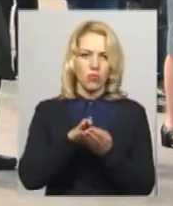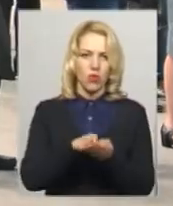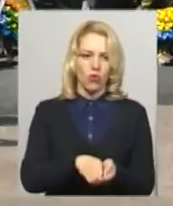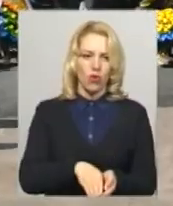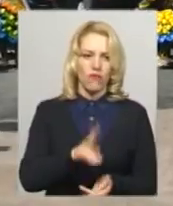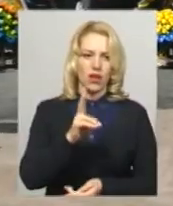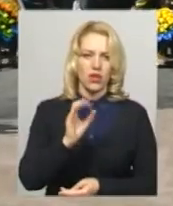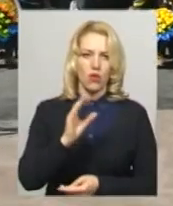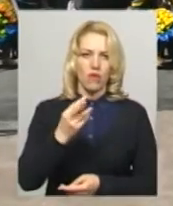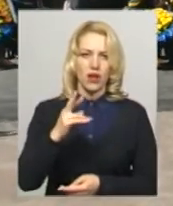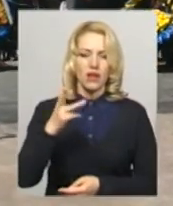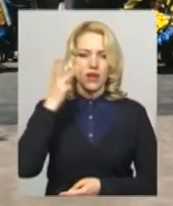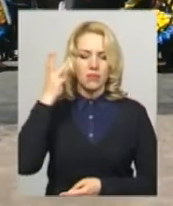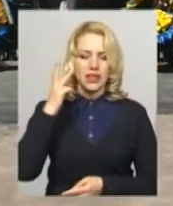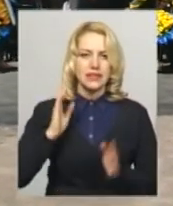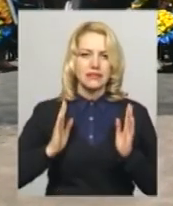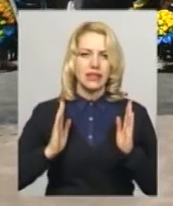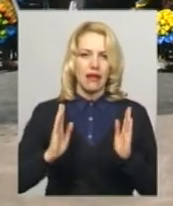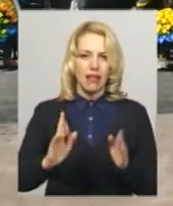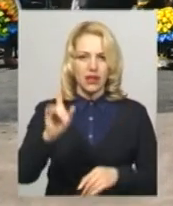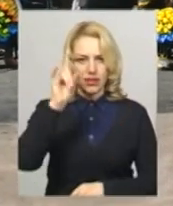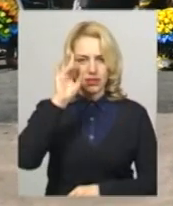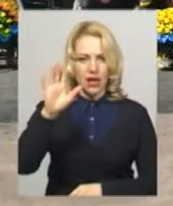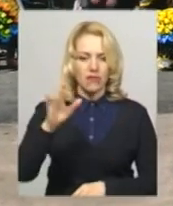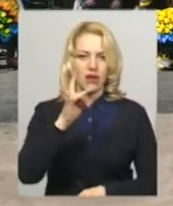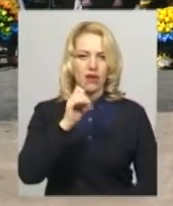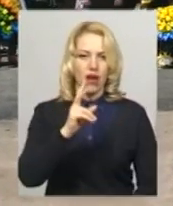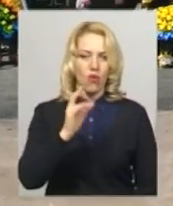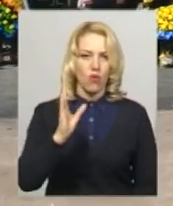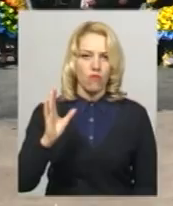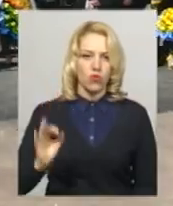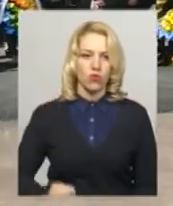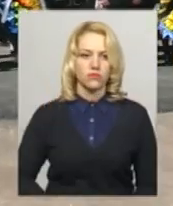Хмельницькій аллеї слави, що на кладовищі в мікрорайоні Ракове.